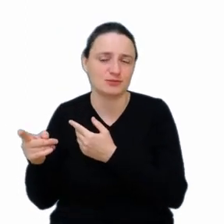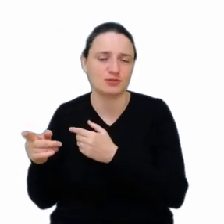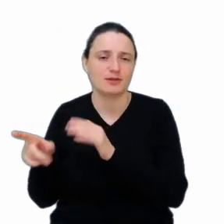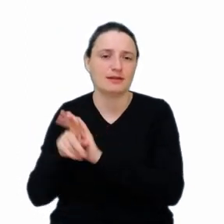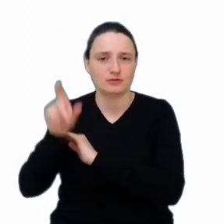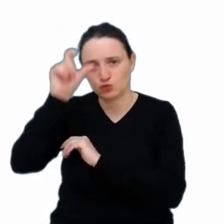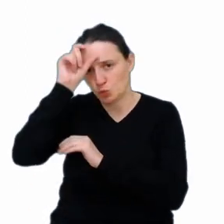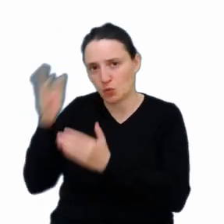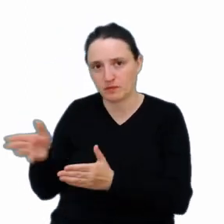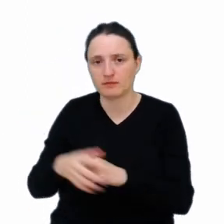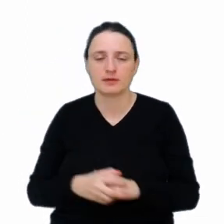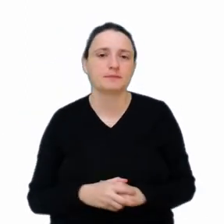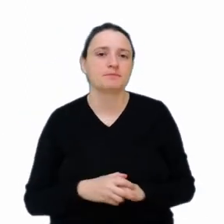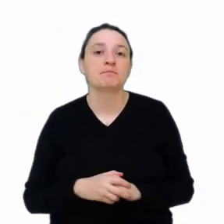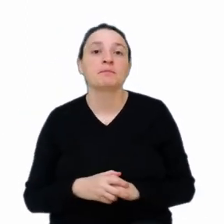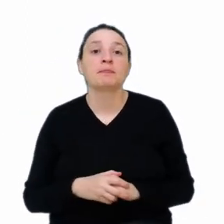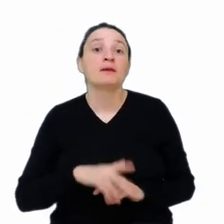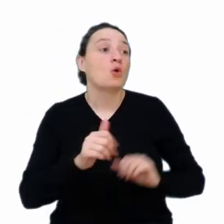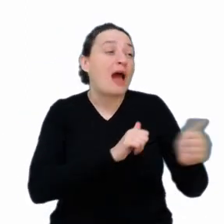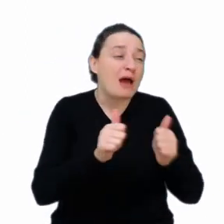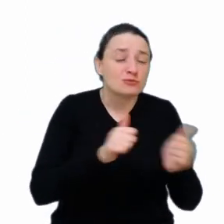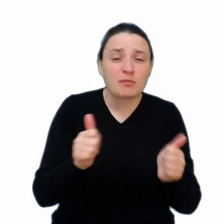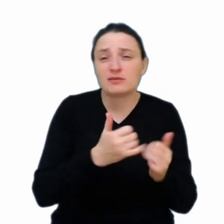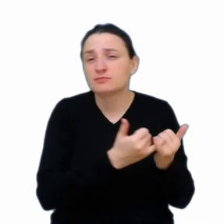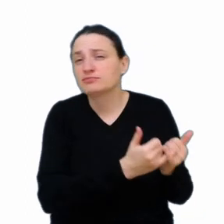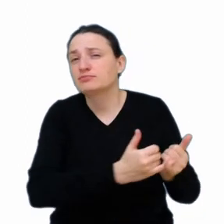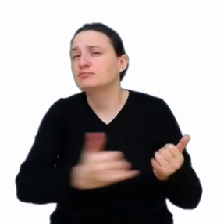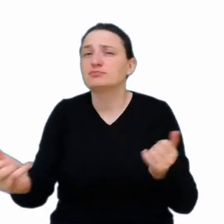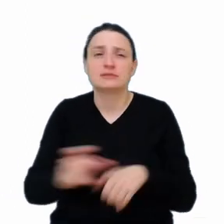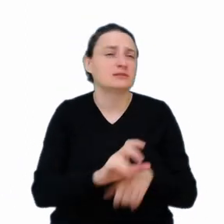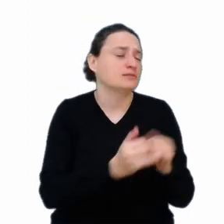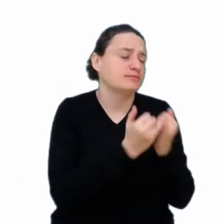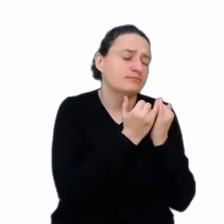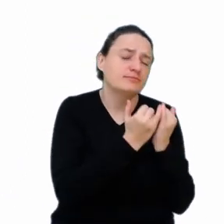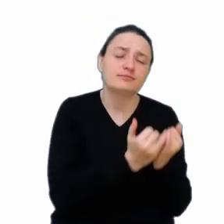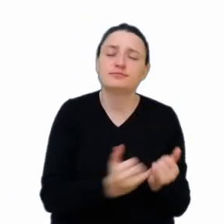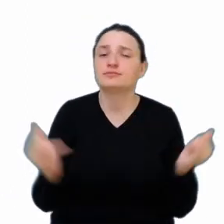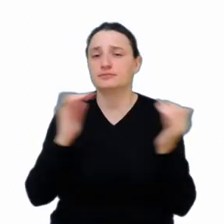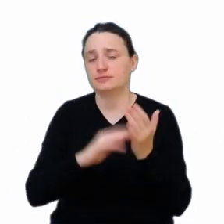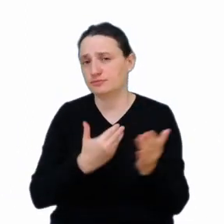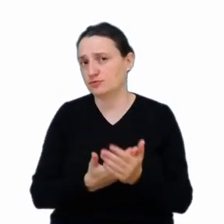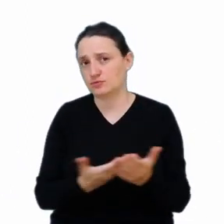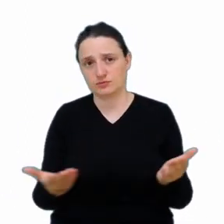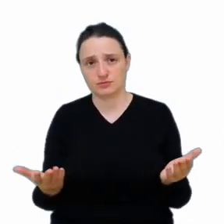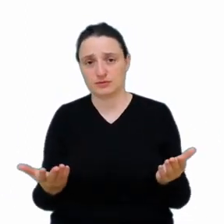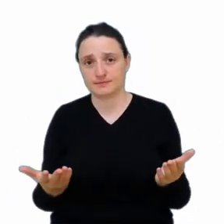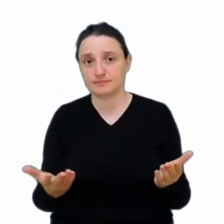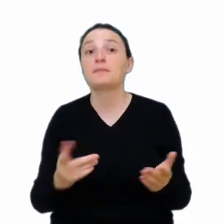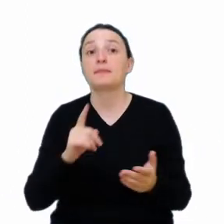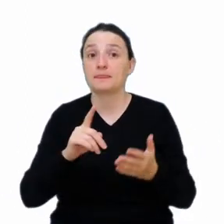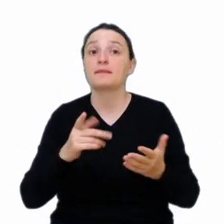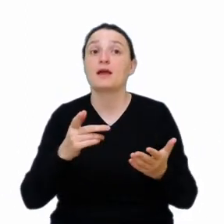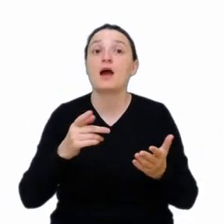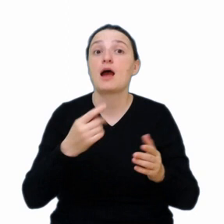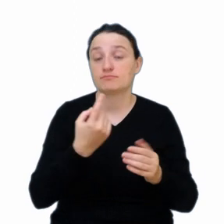Przejawów, czy obecności automatyzacji w różnych dziedzinach techniki są dziesiątki. Przykładem jednym z kilku